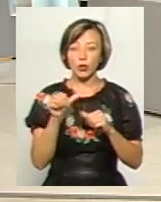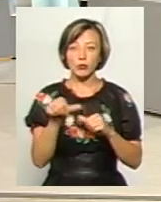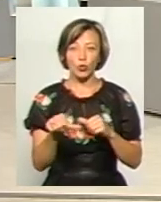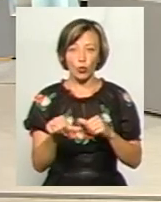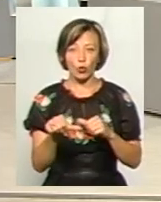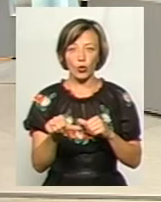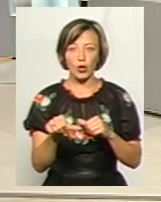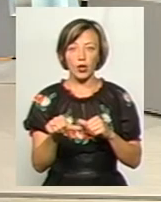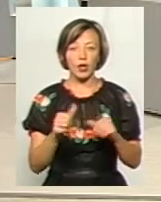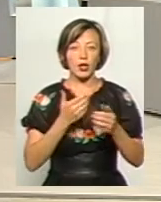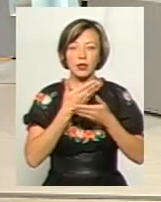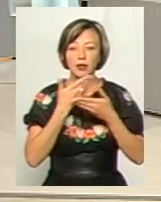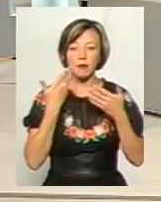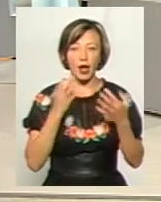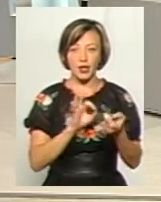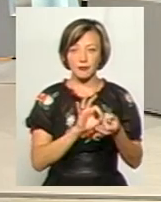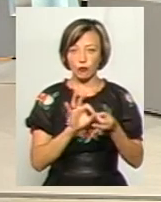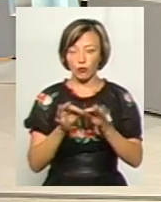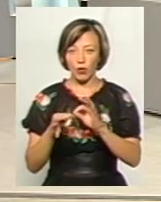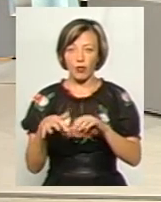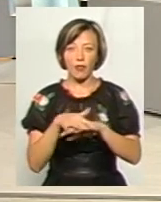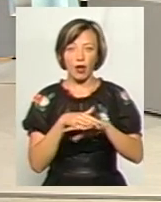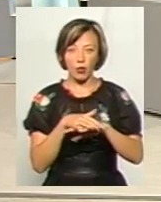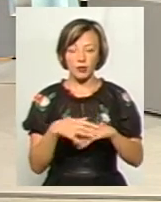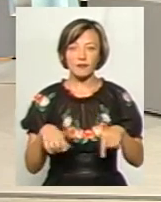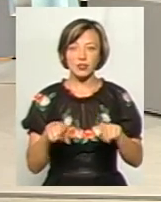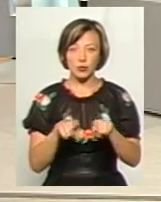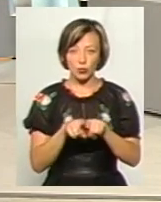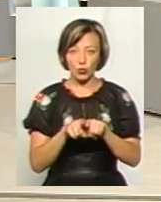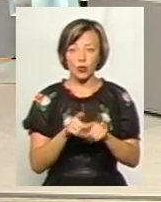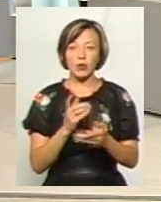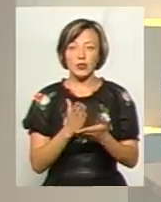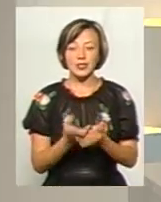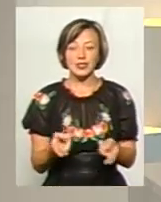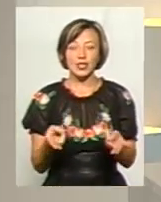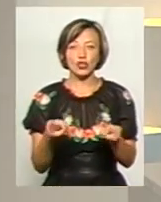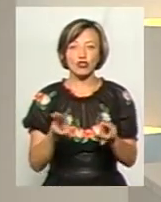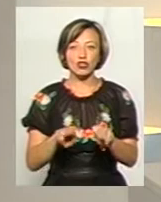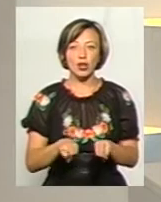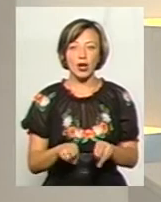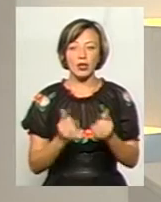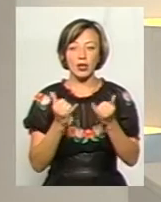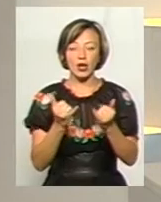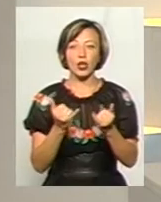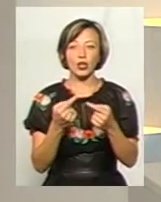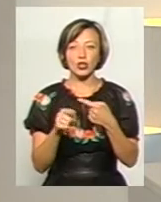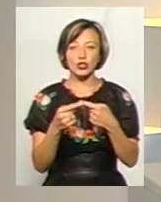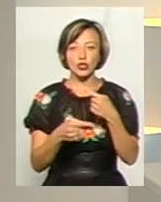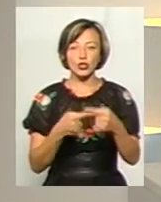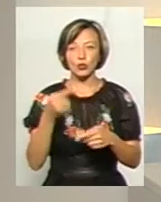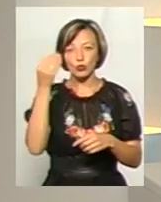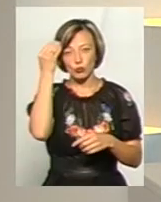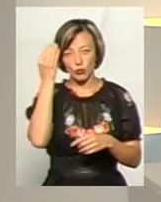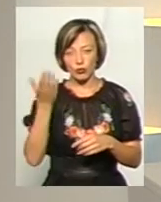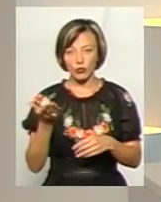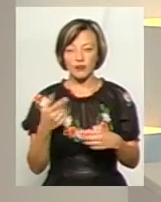її не має сформульованої, народ все одно її несе, він все одно залишає для інших якусь думку.